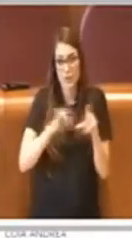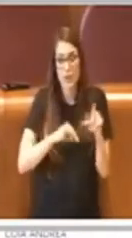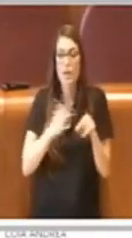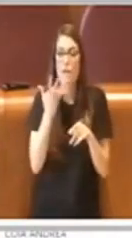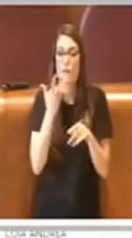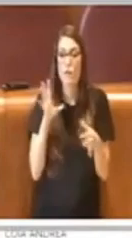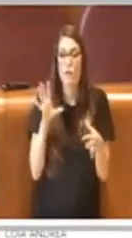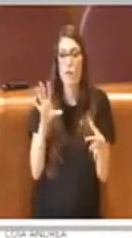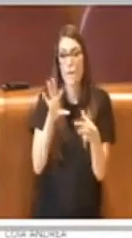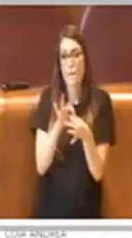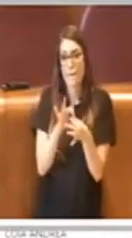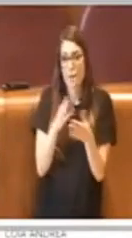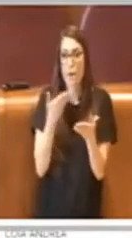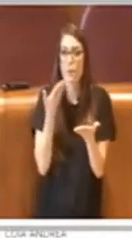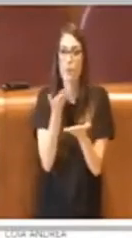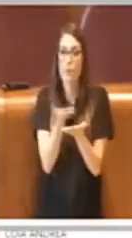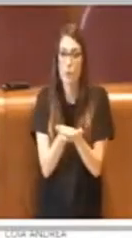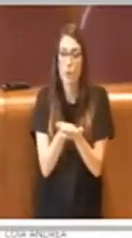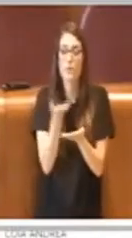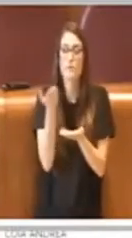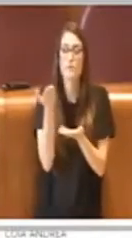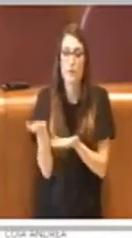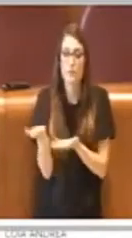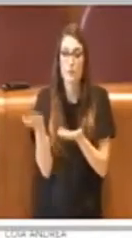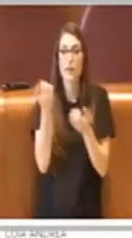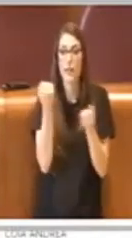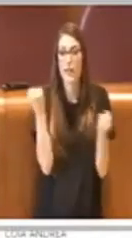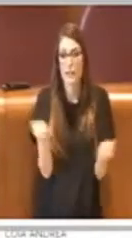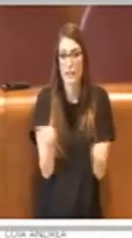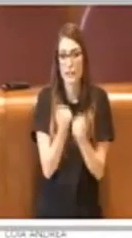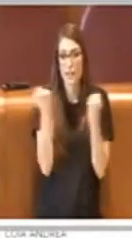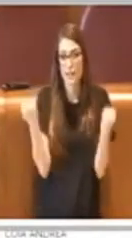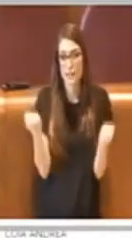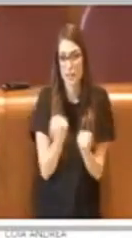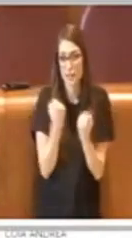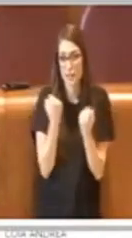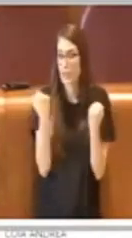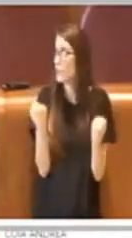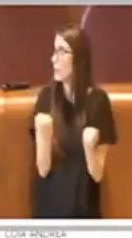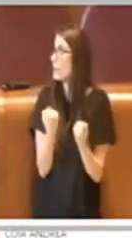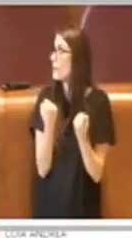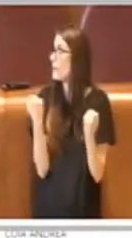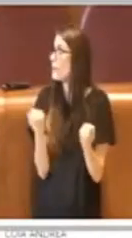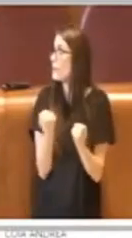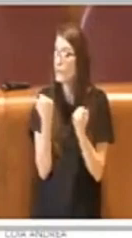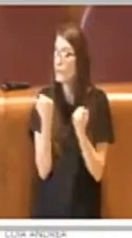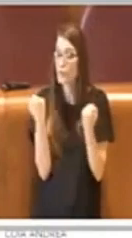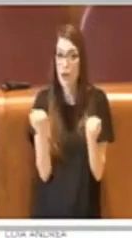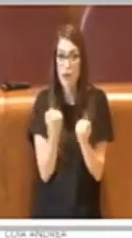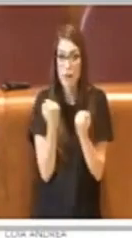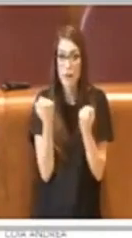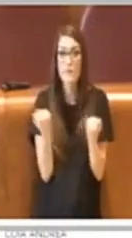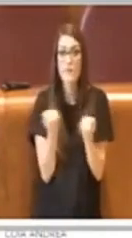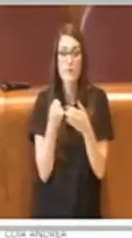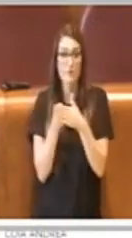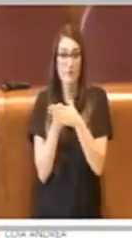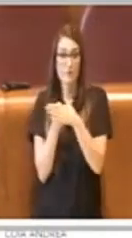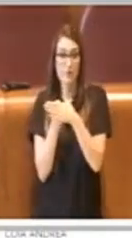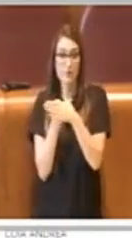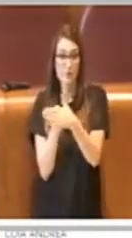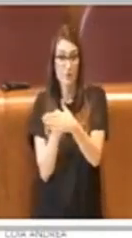proposta, all'iniziativa in sostegno